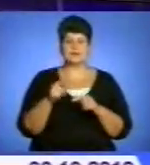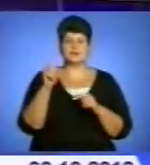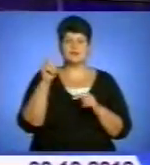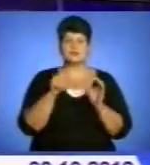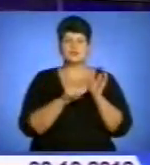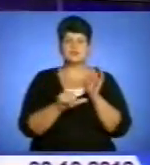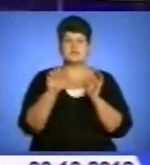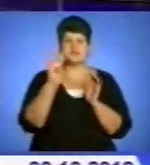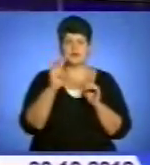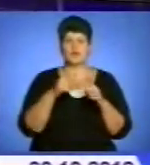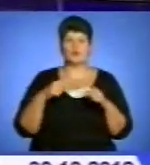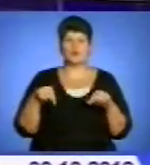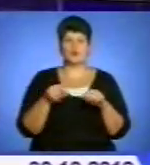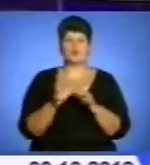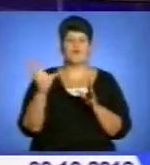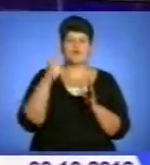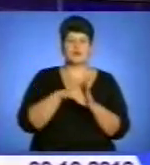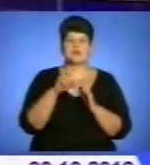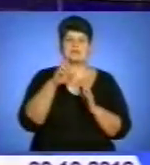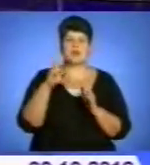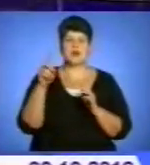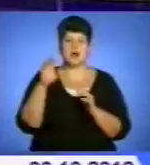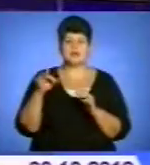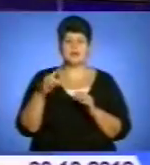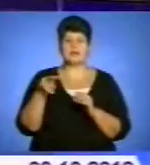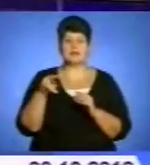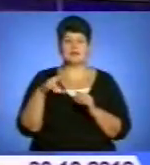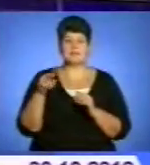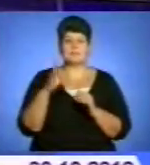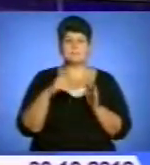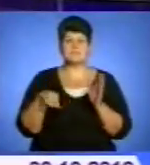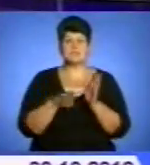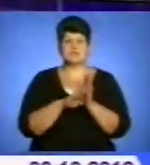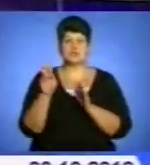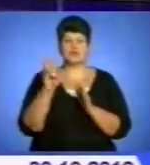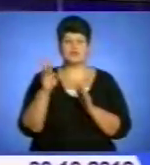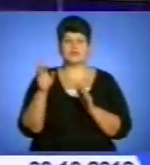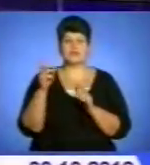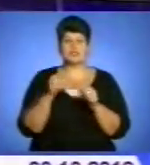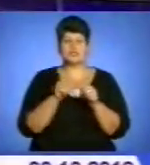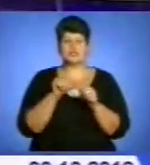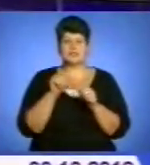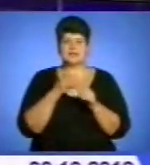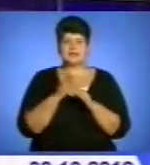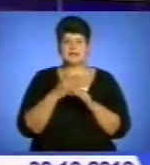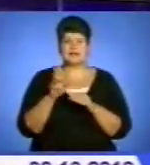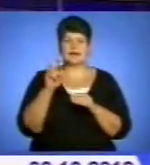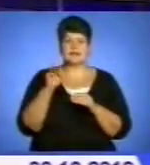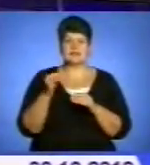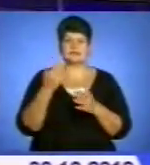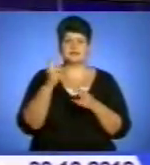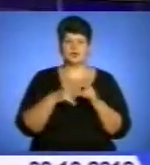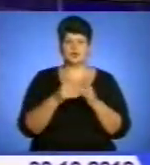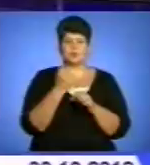164, до якого входять Збаразький, Лановецький, Підволочийський, Шумський райони та частина Кременецького, майже завершують опрацьовувати